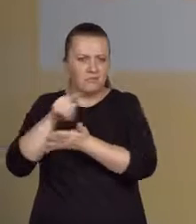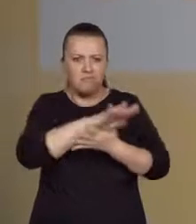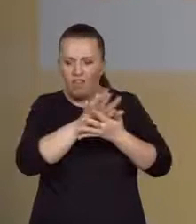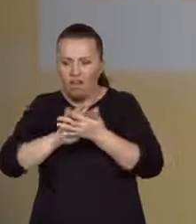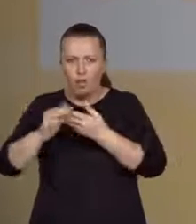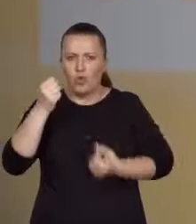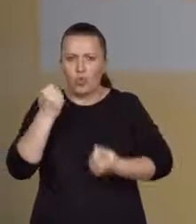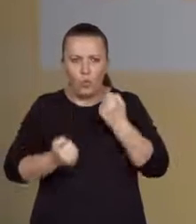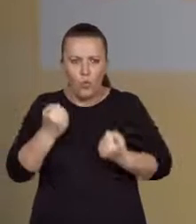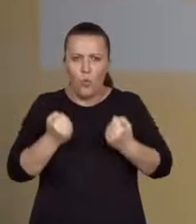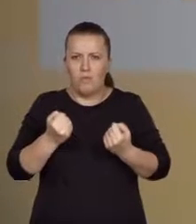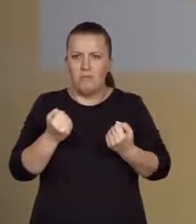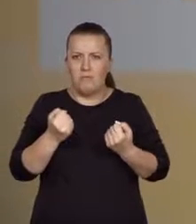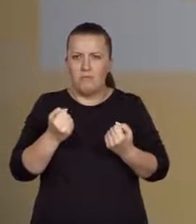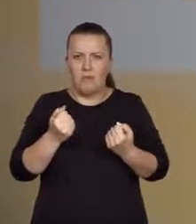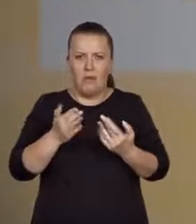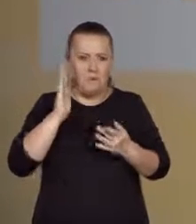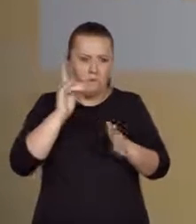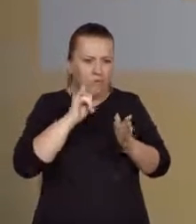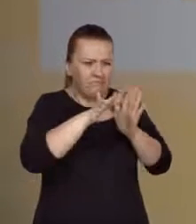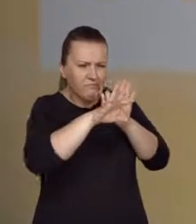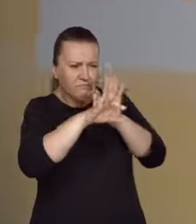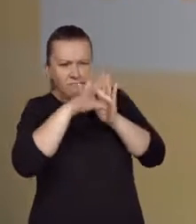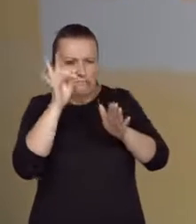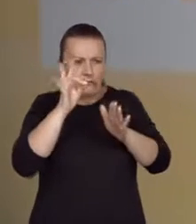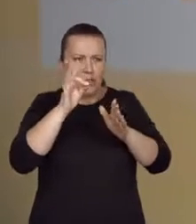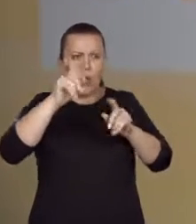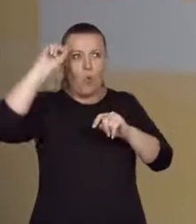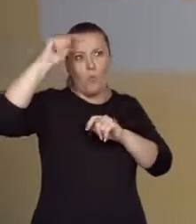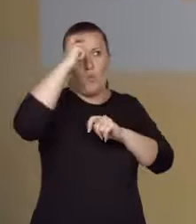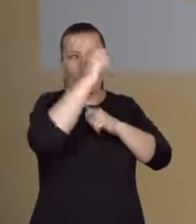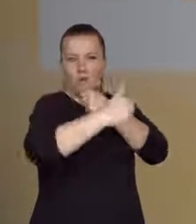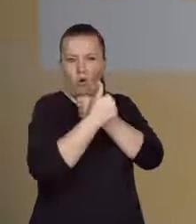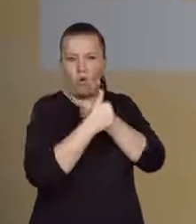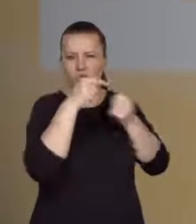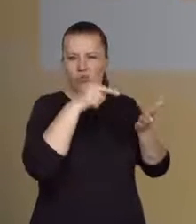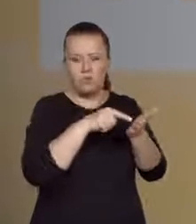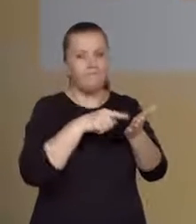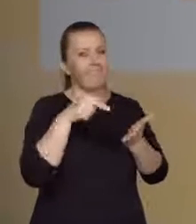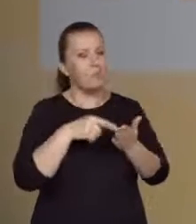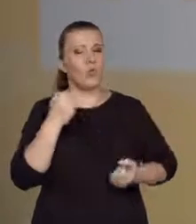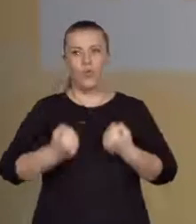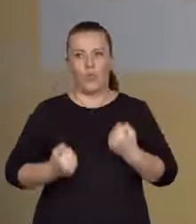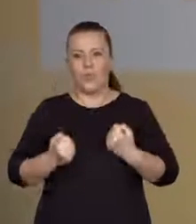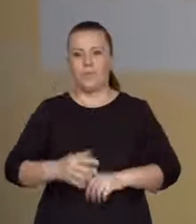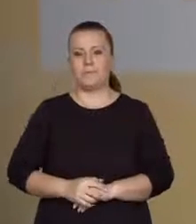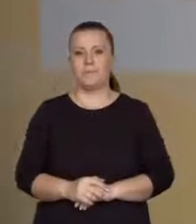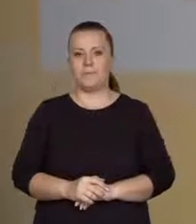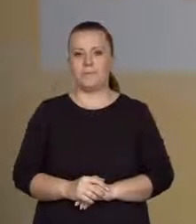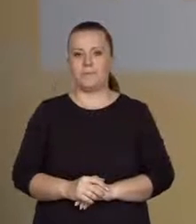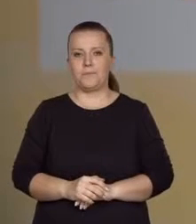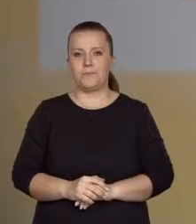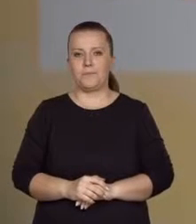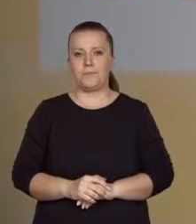i z niego wydobyć często zagmatwane, często niewypowiedziane wprost stanowisko autora.